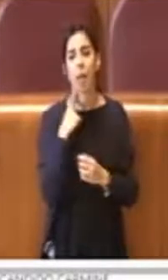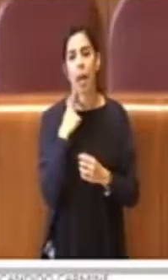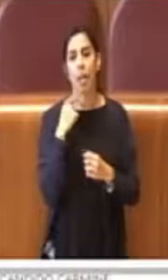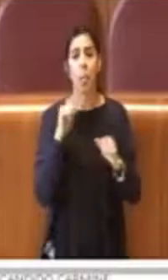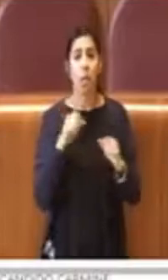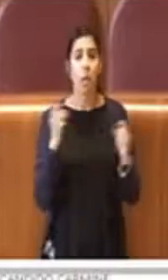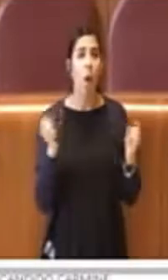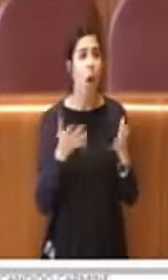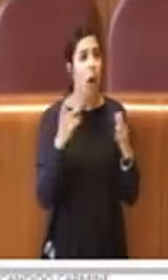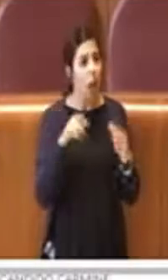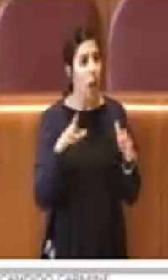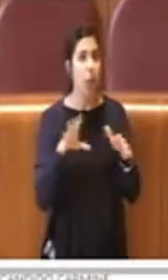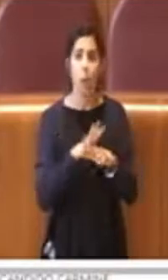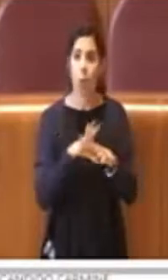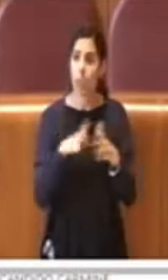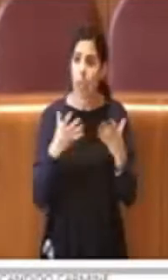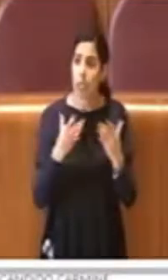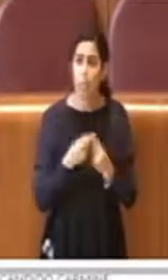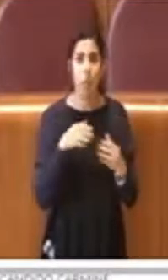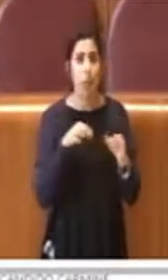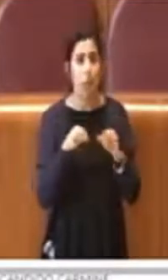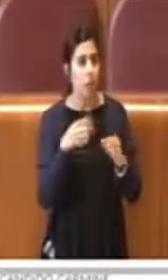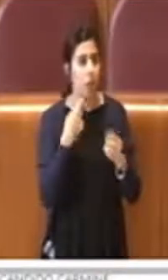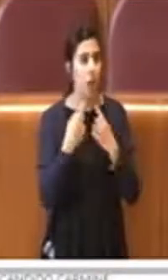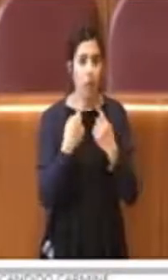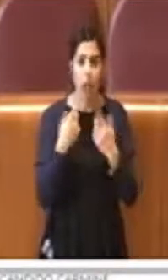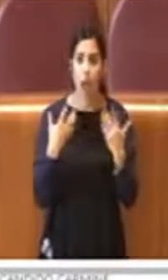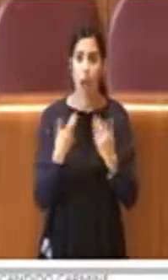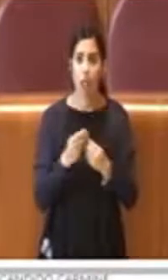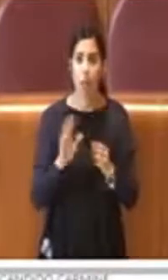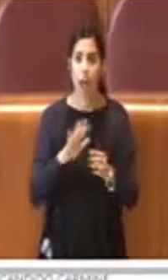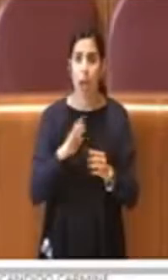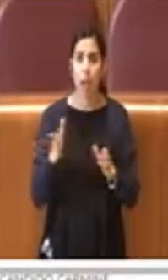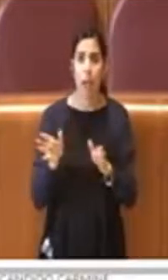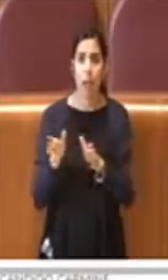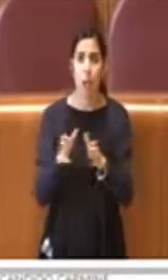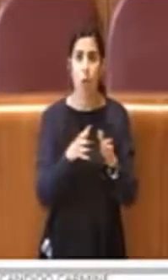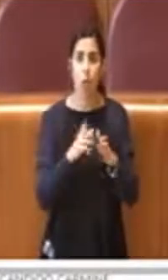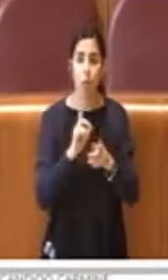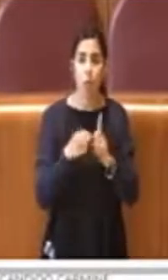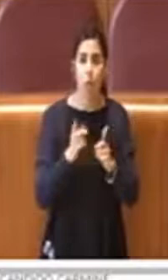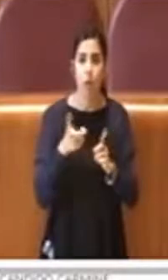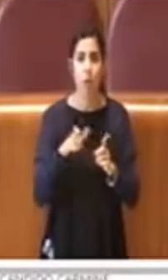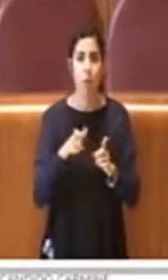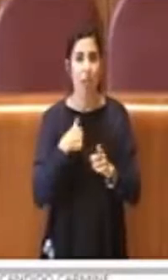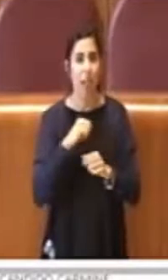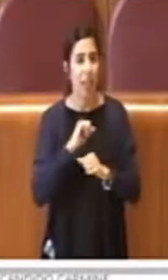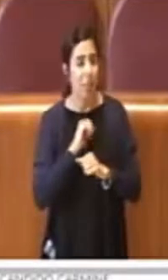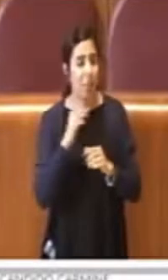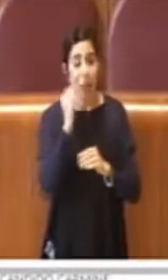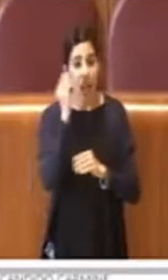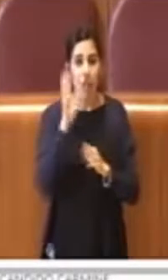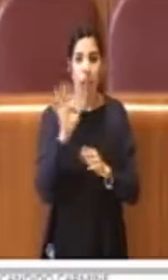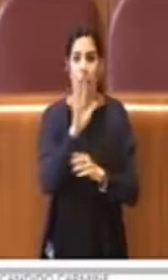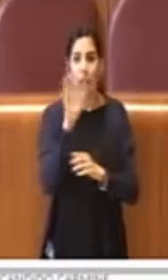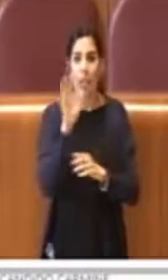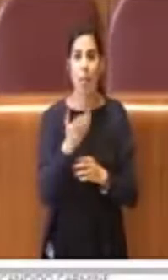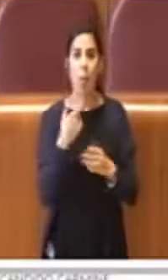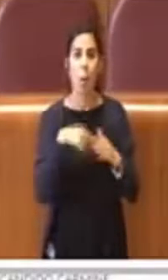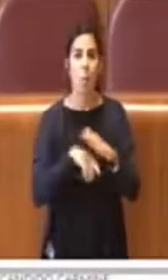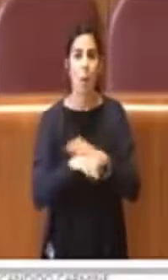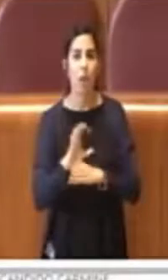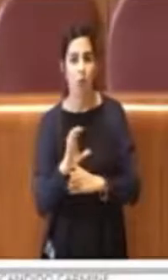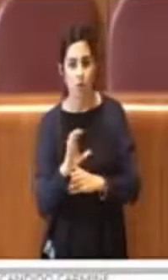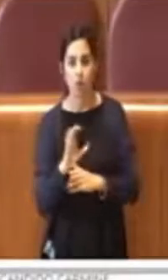fare strategia, per dialogare con le altre forze politiche, perché io penso la Metro C, piuttosto che il tram TVA, non è né di